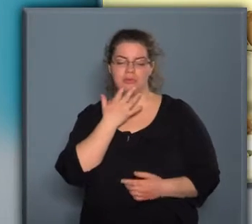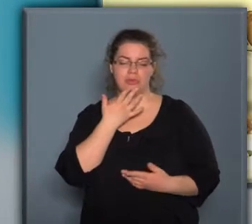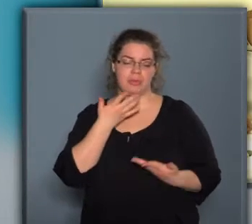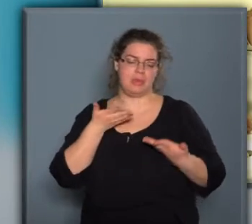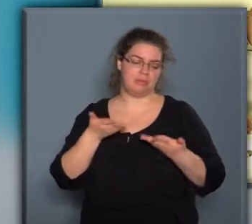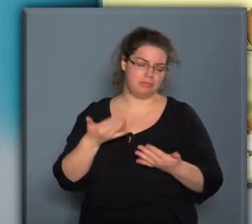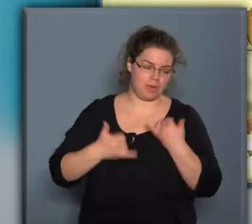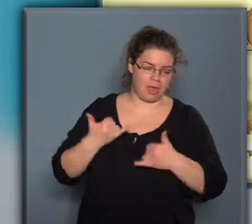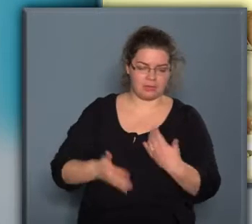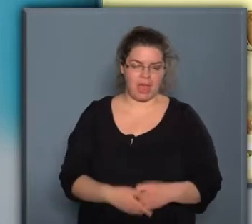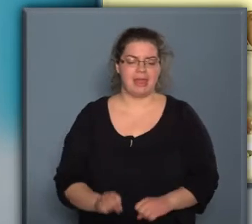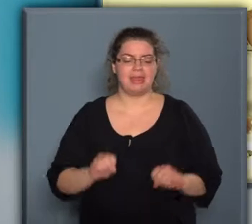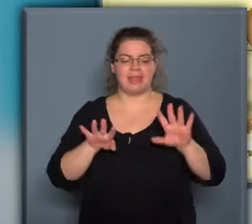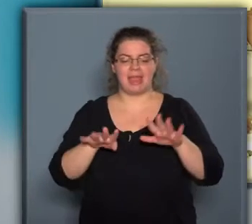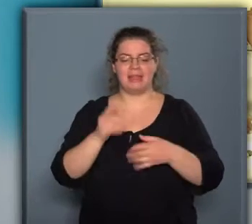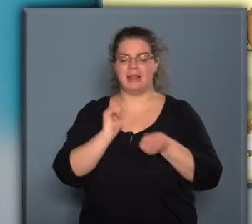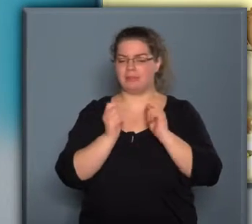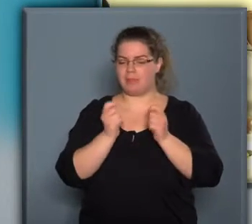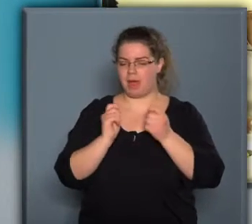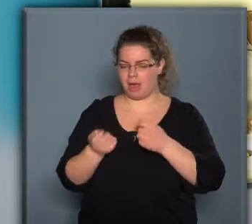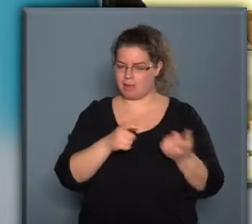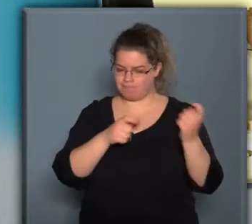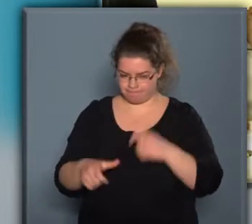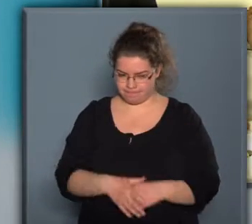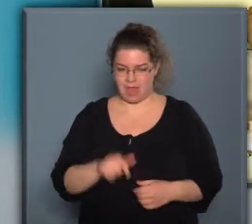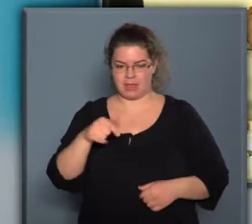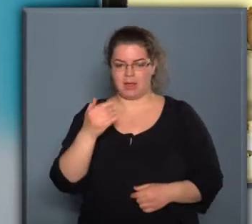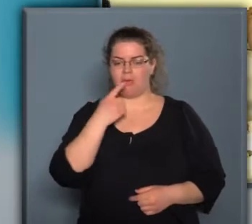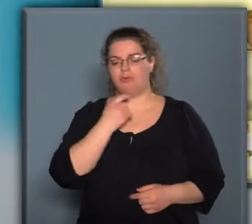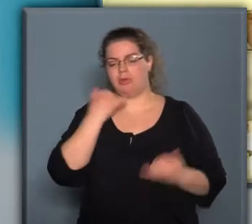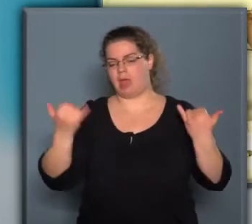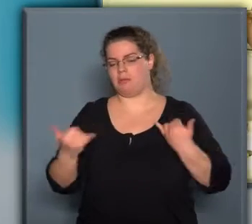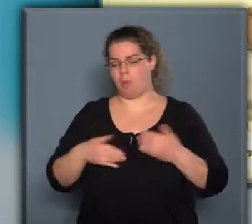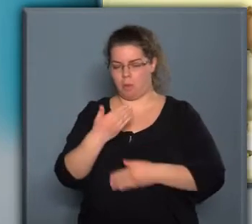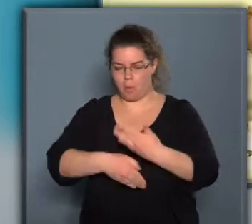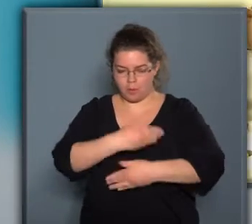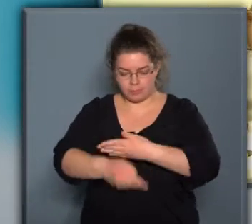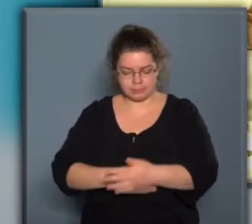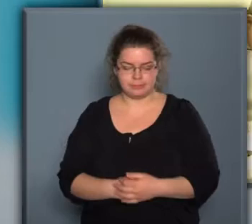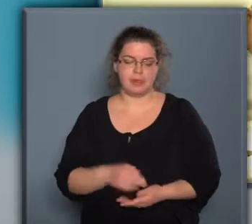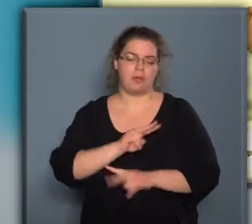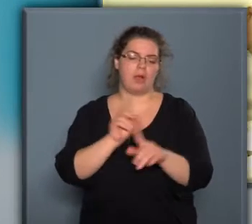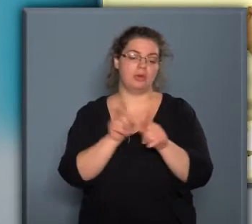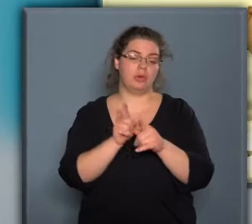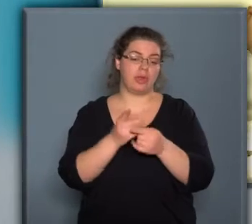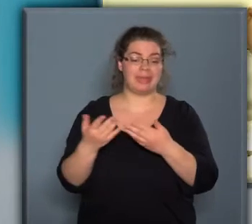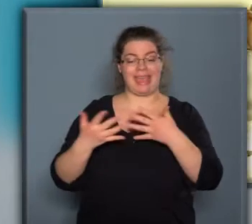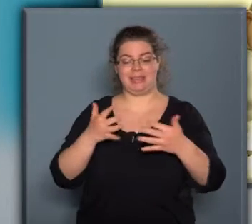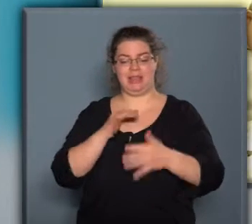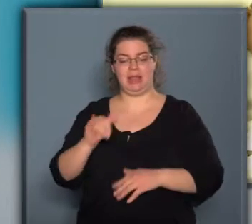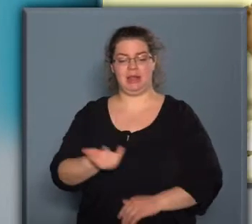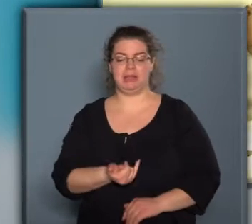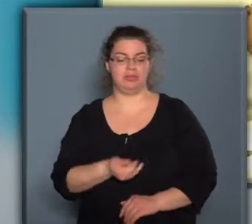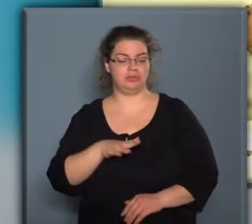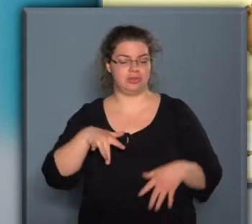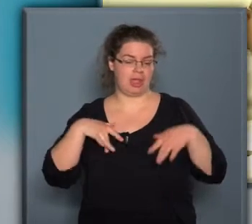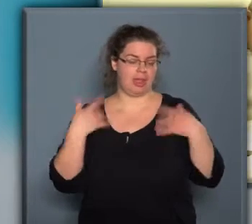19 pályamű érkezett, ezeknek a kóstolása most folyik, vannak olyanok is, amelyek akár esztétikailag